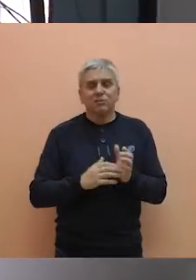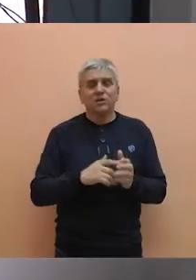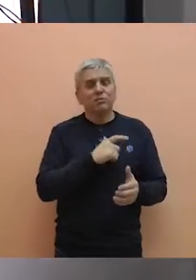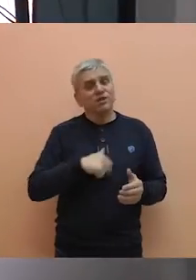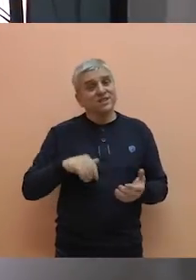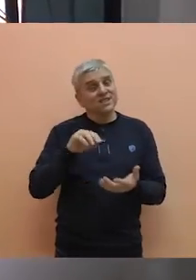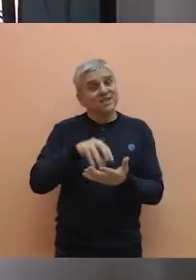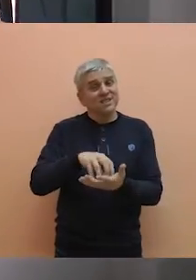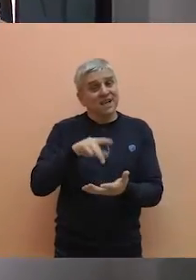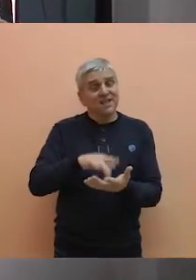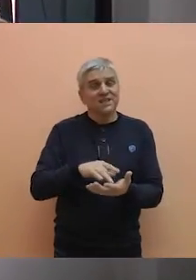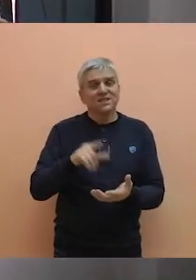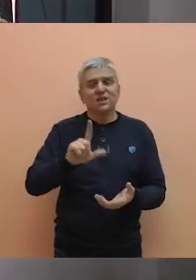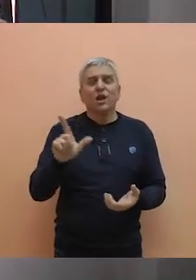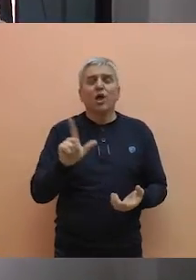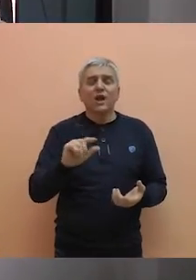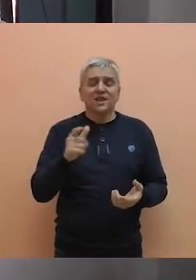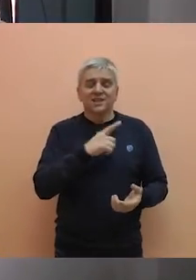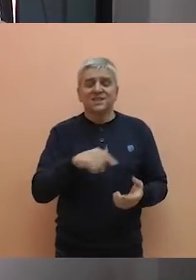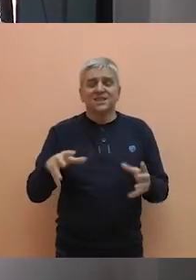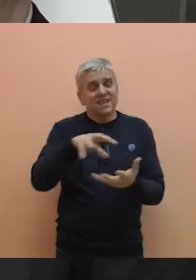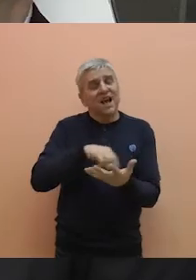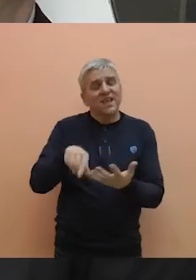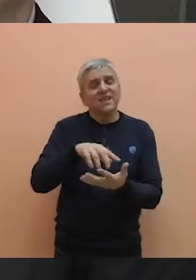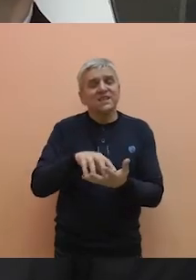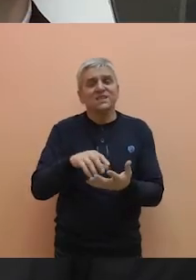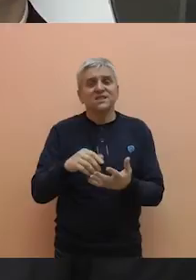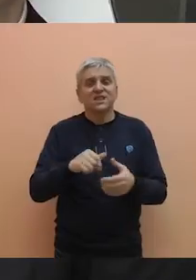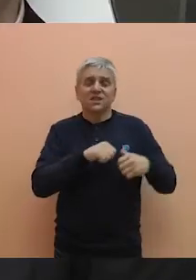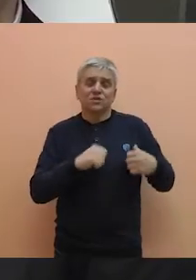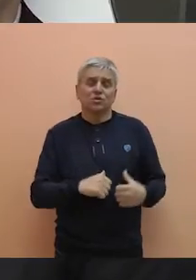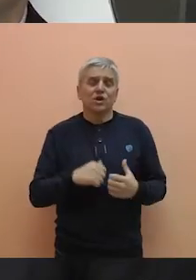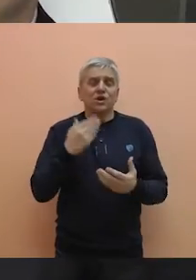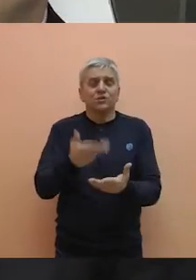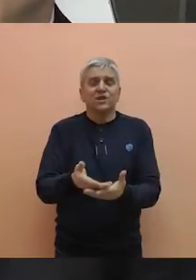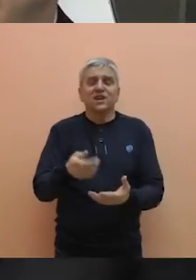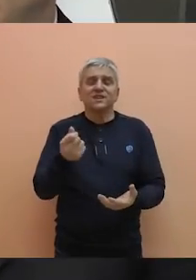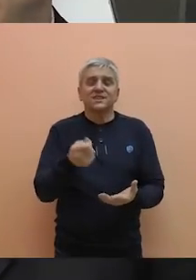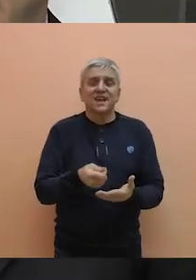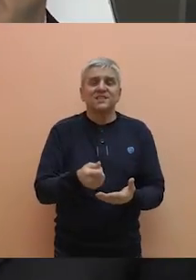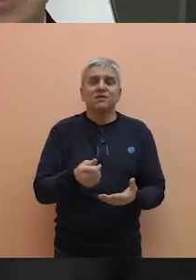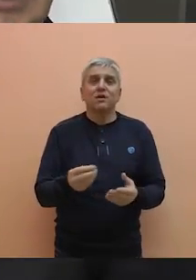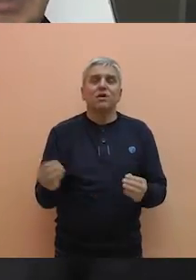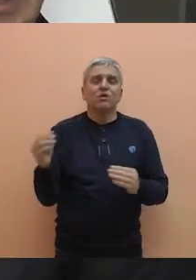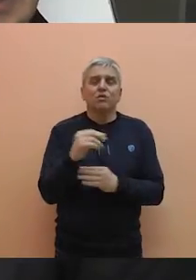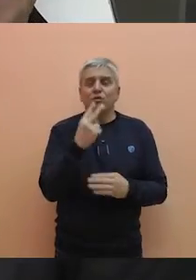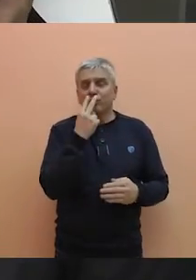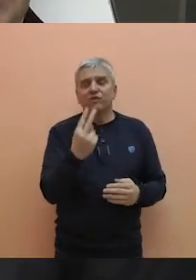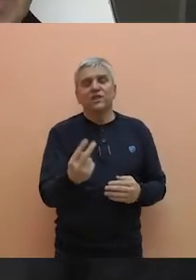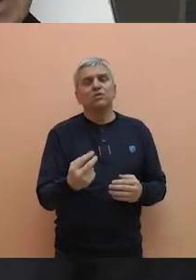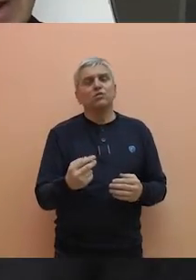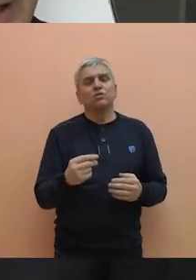policijske stanice kao policije u lokalnoj zajednici i također donirala značajna sredstva u vidu